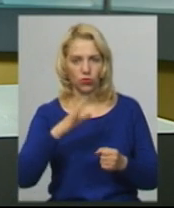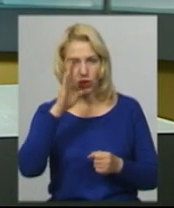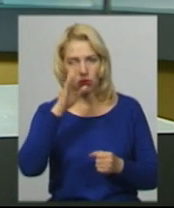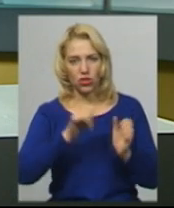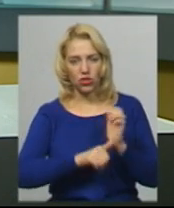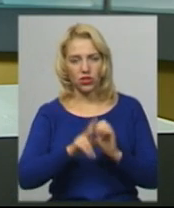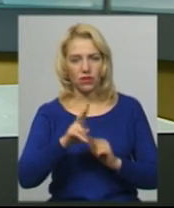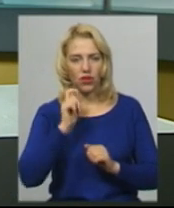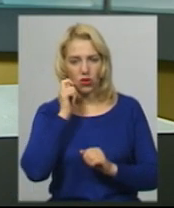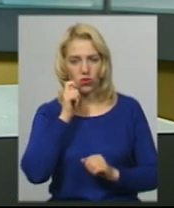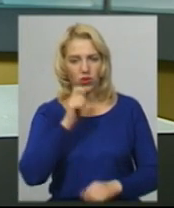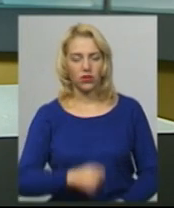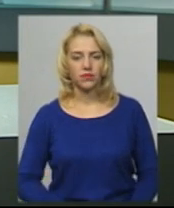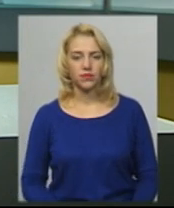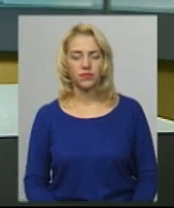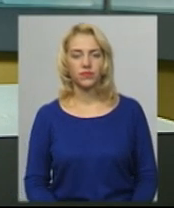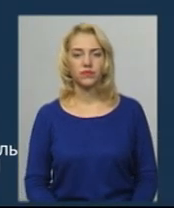-річний хмельничанин.